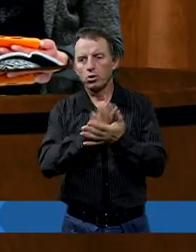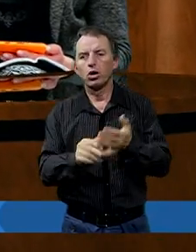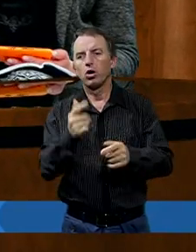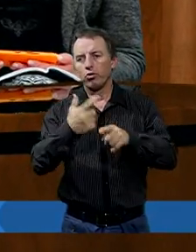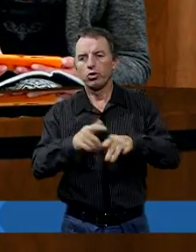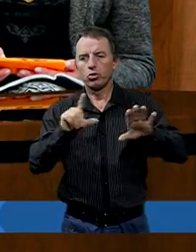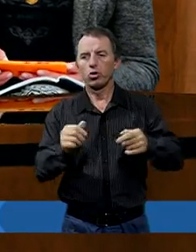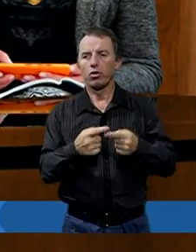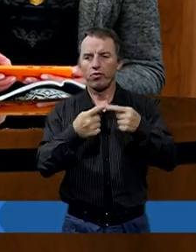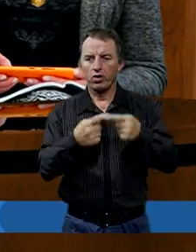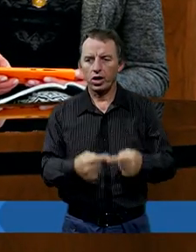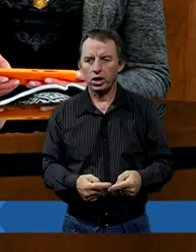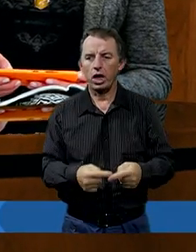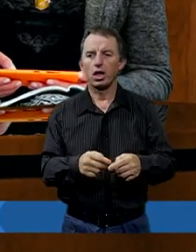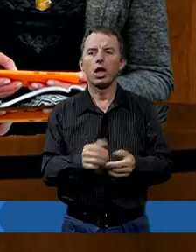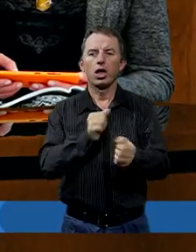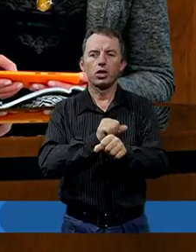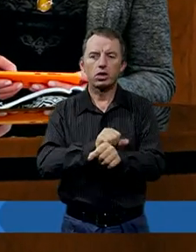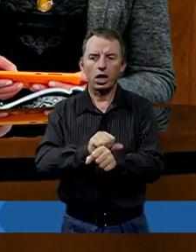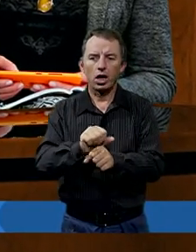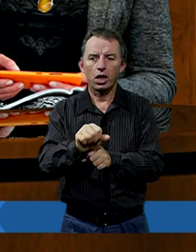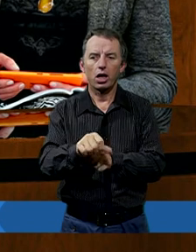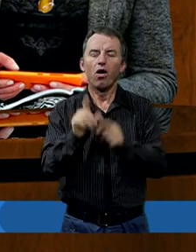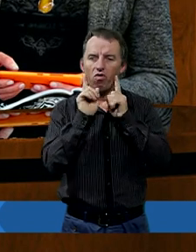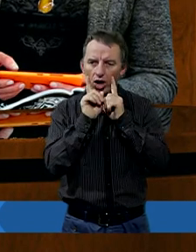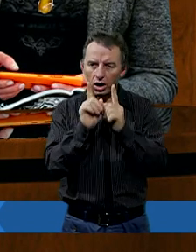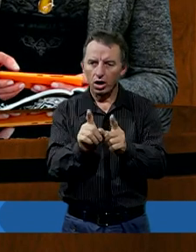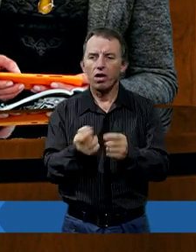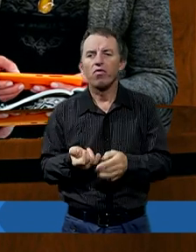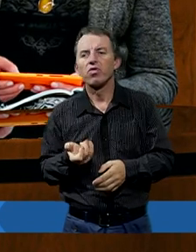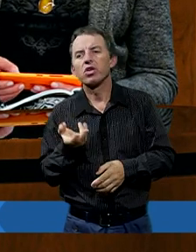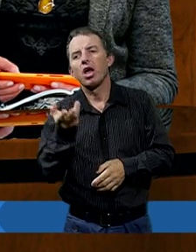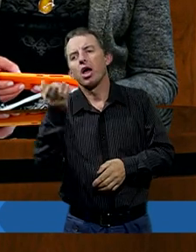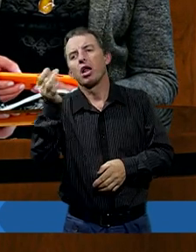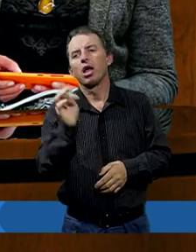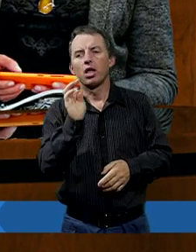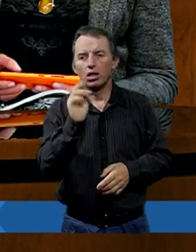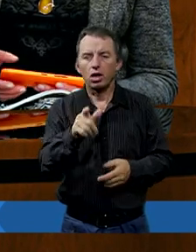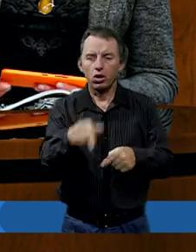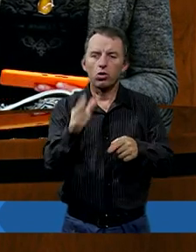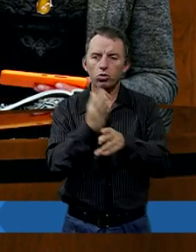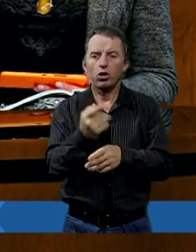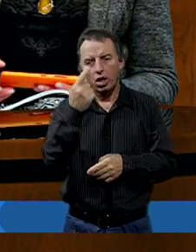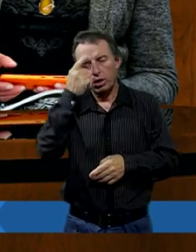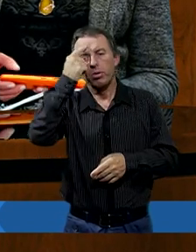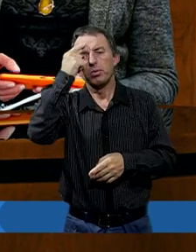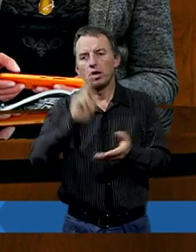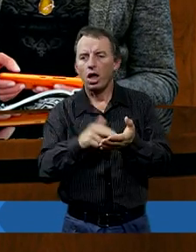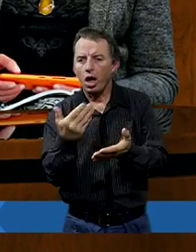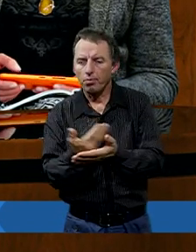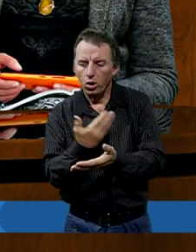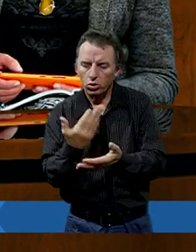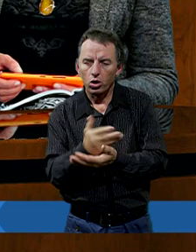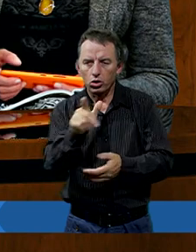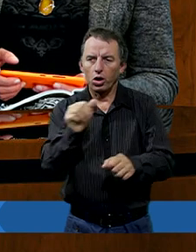wersetu jest praktycznie wiele. I to, co już wspomniałaś na początku, że to